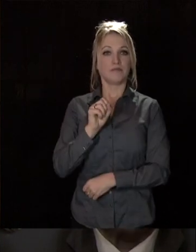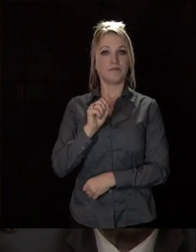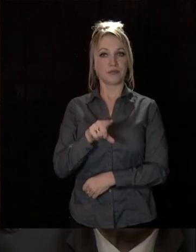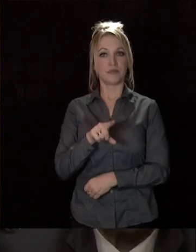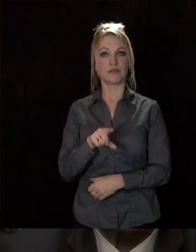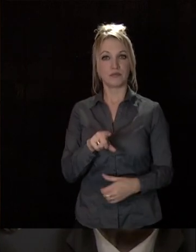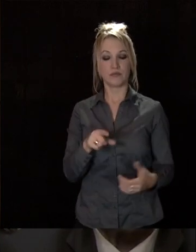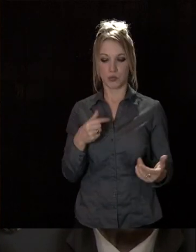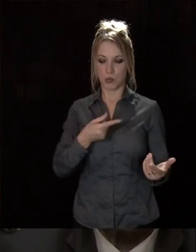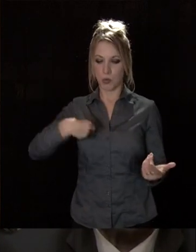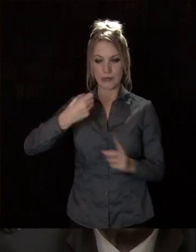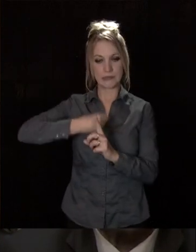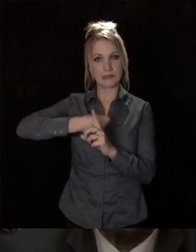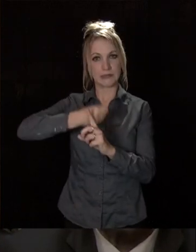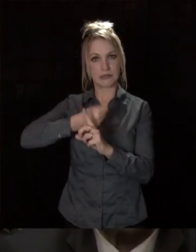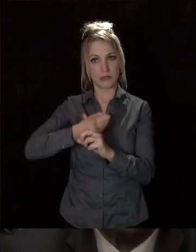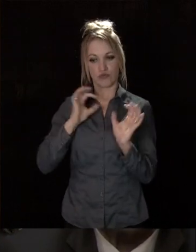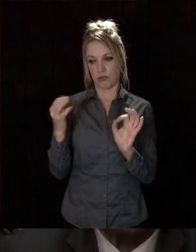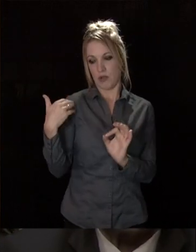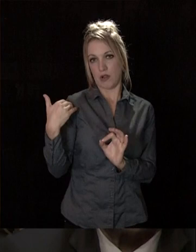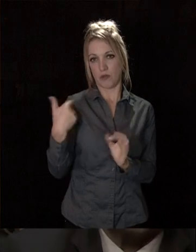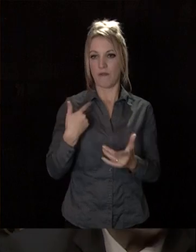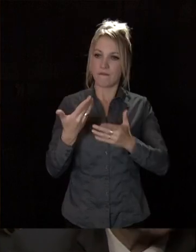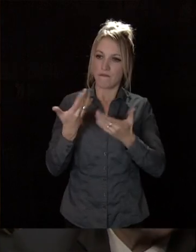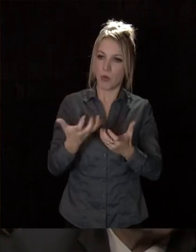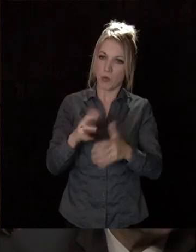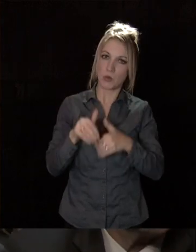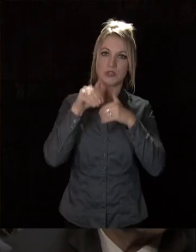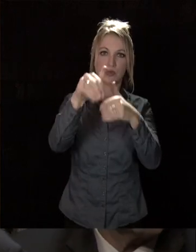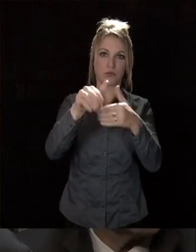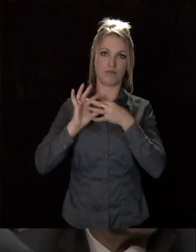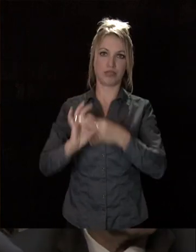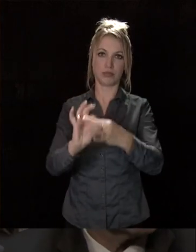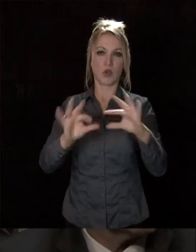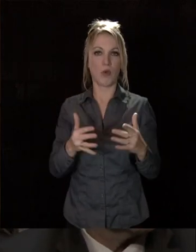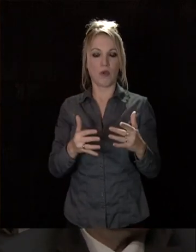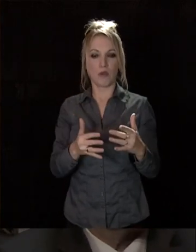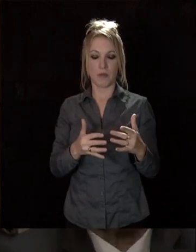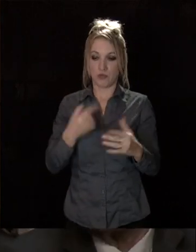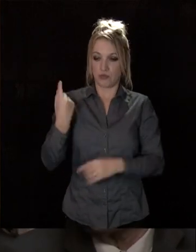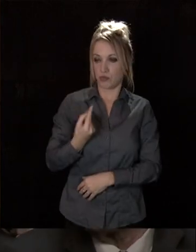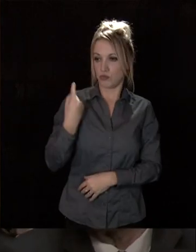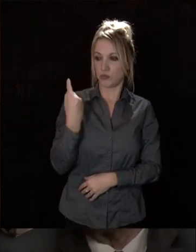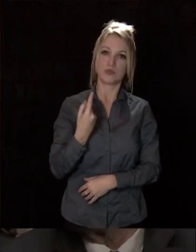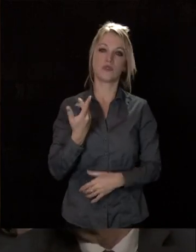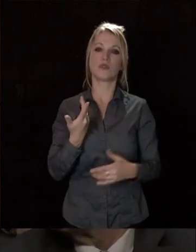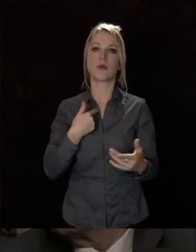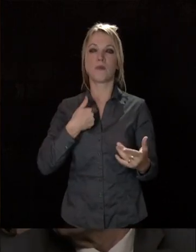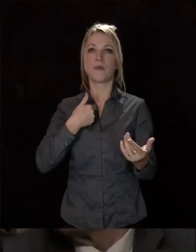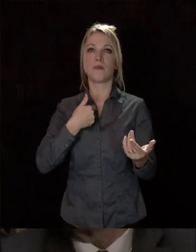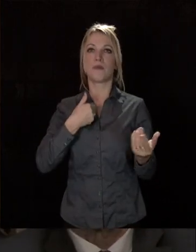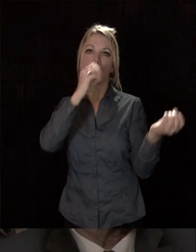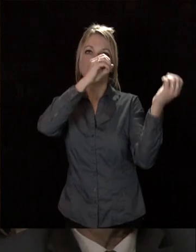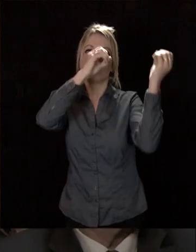nous nous sommes attelés, j'ai la volonté de continuer à le faire en projetant sans cesse notre regard